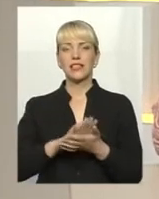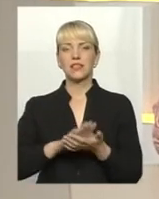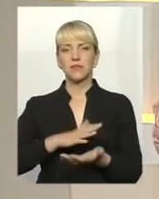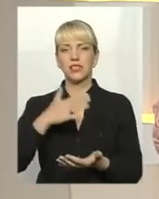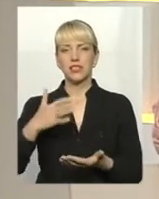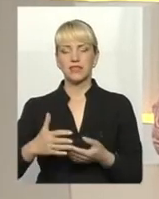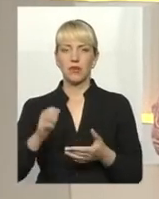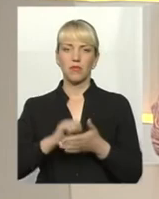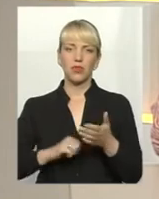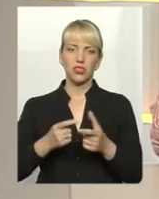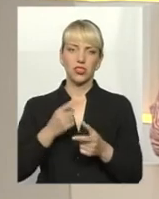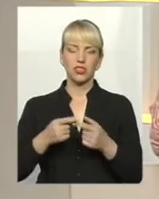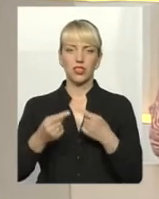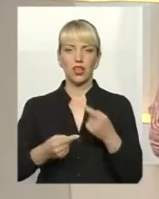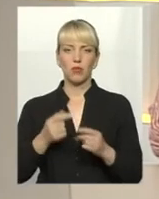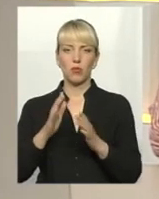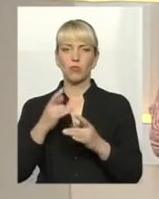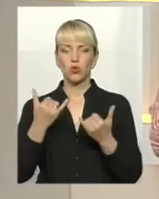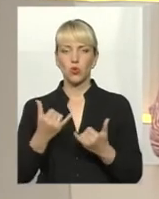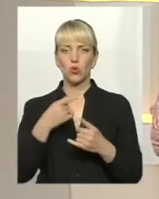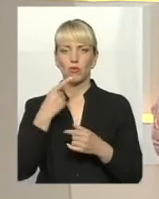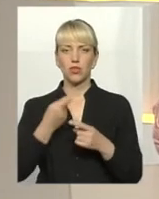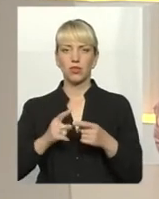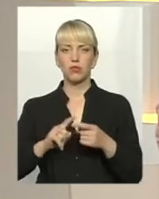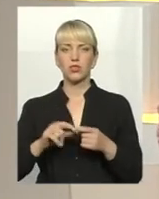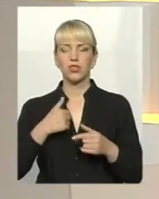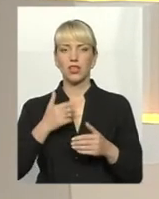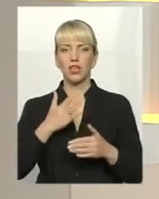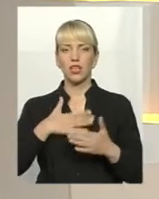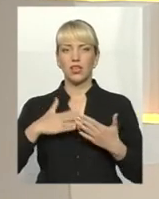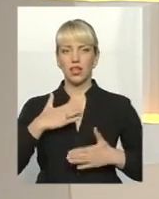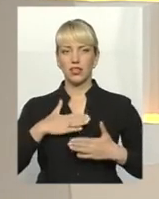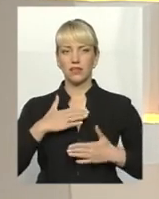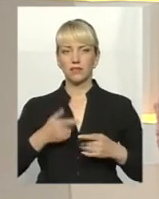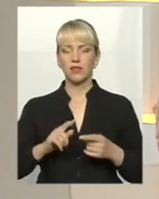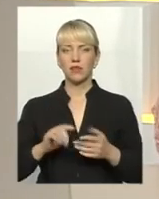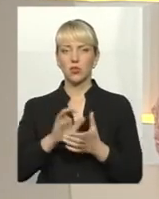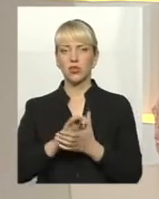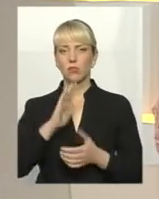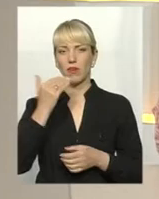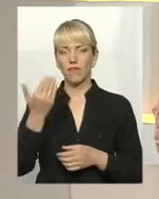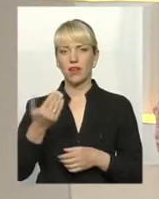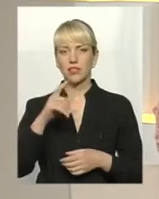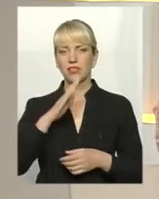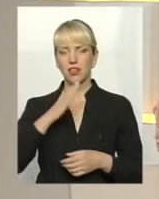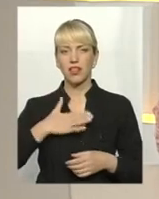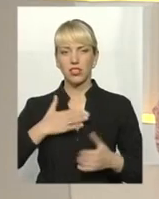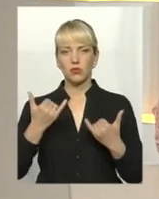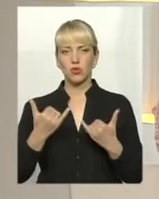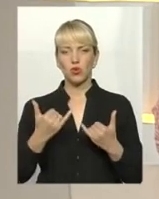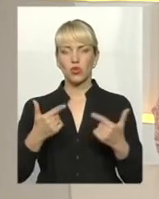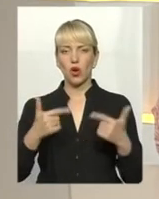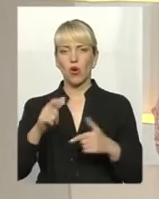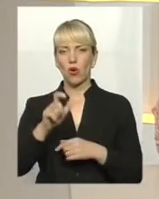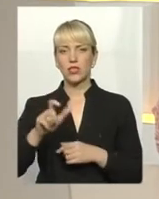причина чи наслідок? Будем сьогодні говорити про це. І я рада познайомити вас із нашими сьогоднішніми